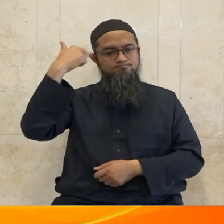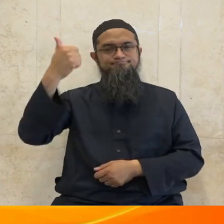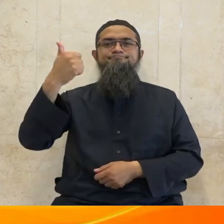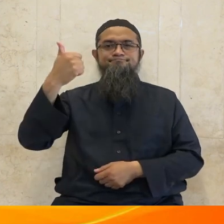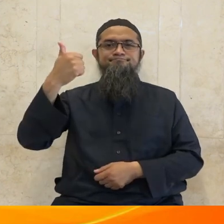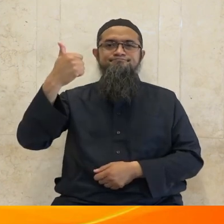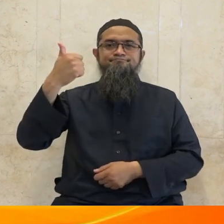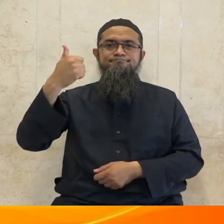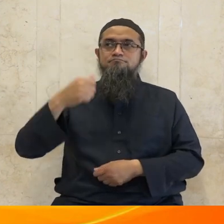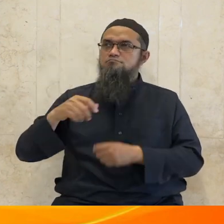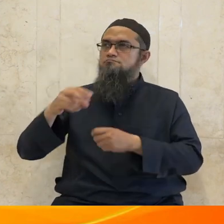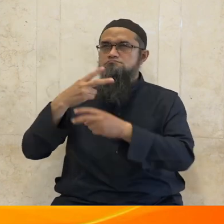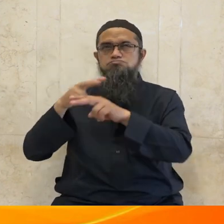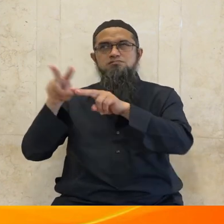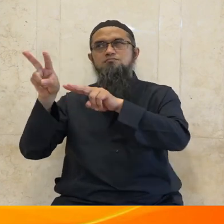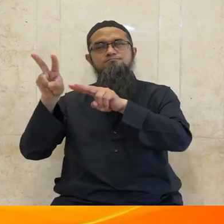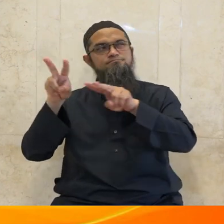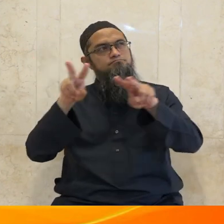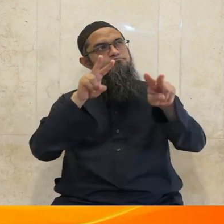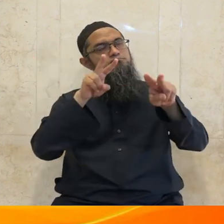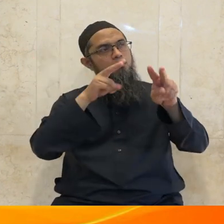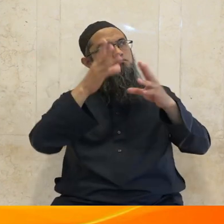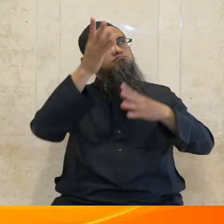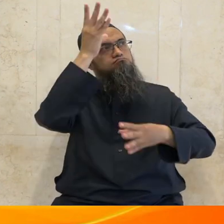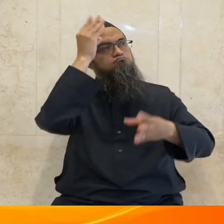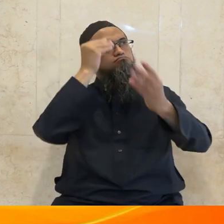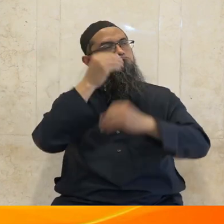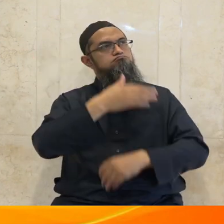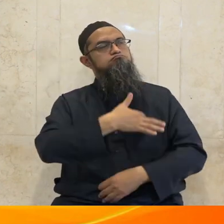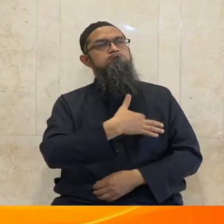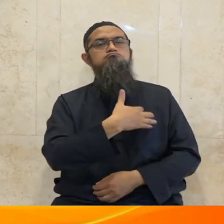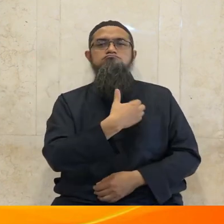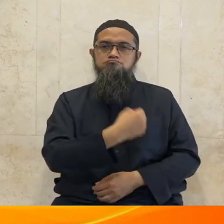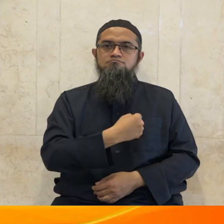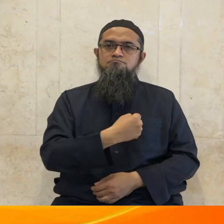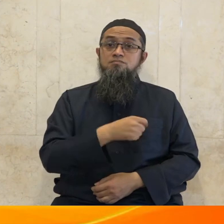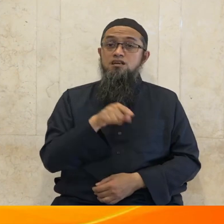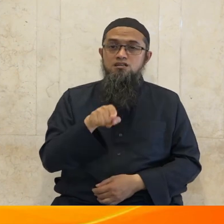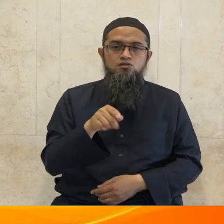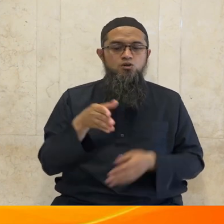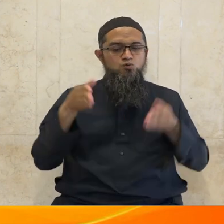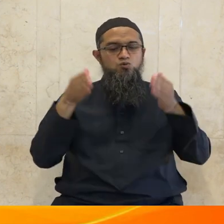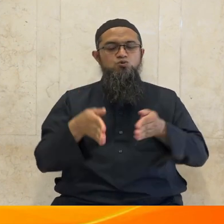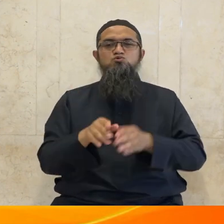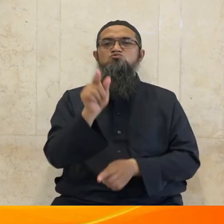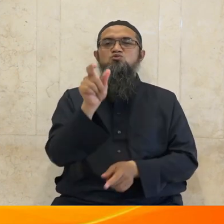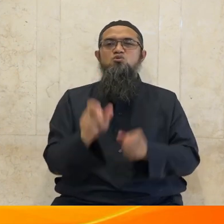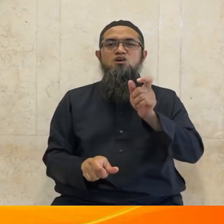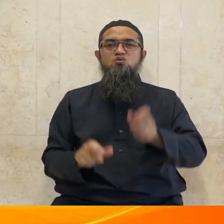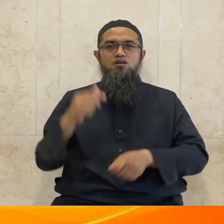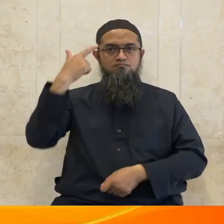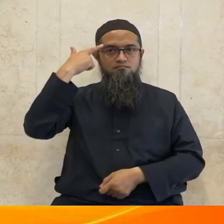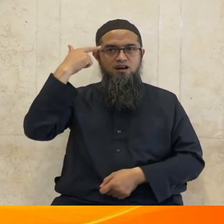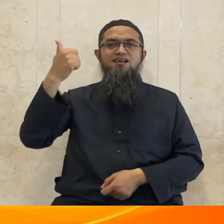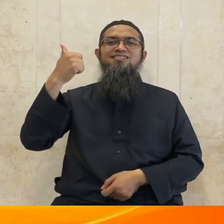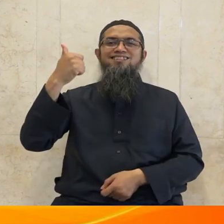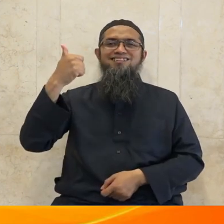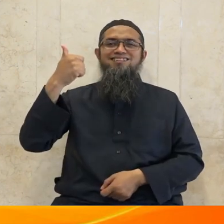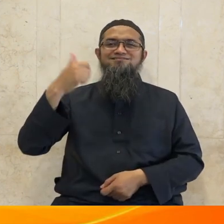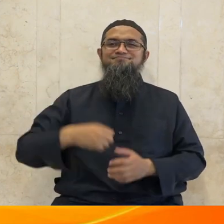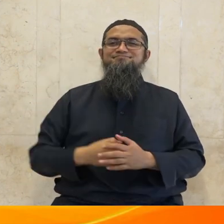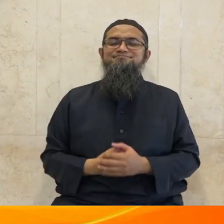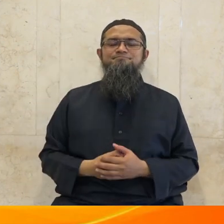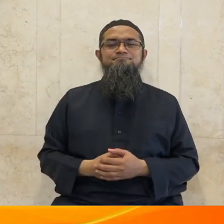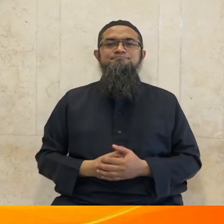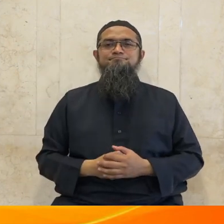kemampuan memahami tanda-tanda kebesaran Allah tersebut hanya dimiliki oleh ulul albab siapakah ulul